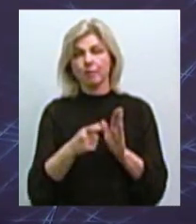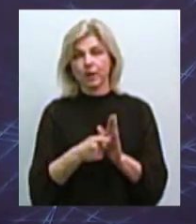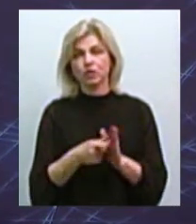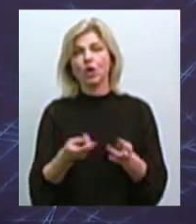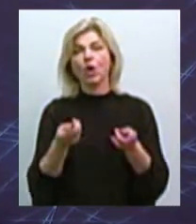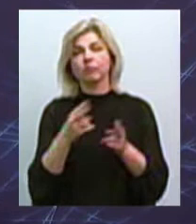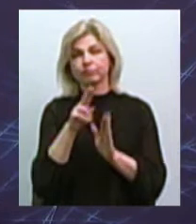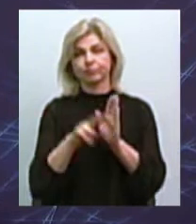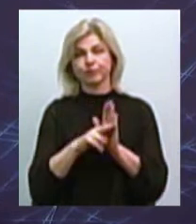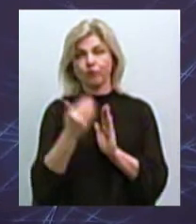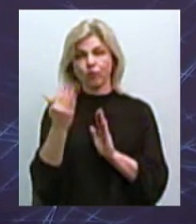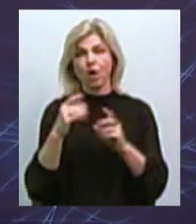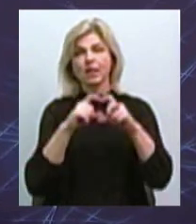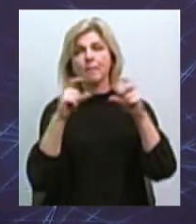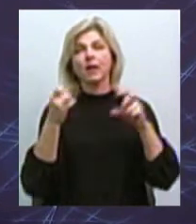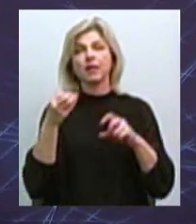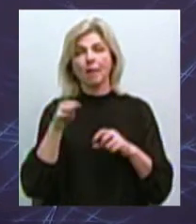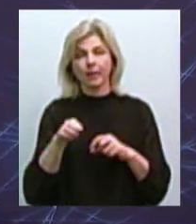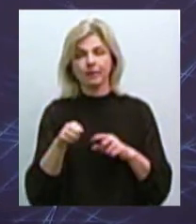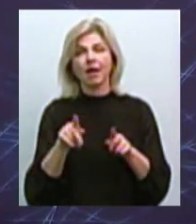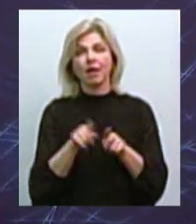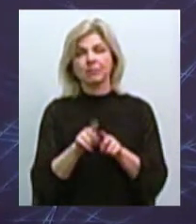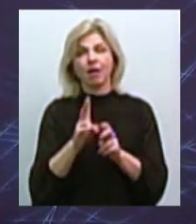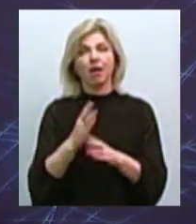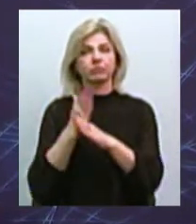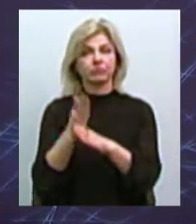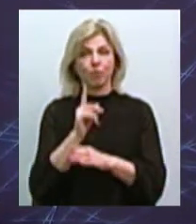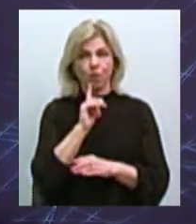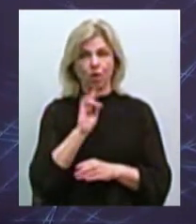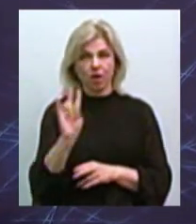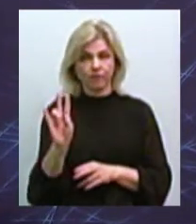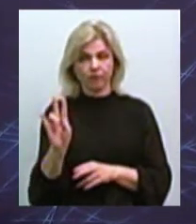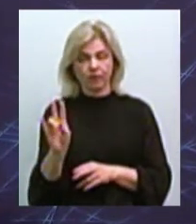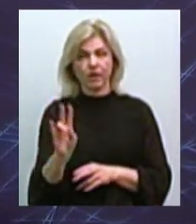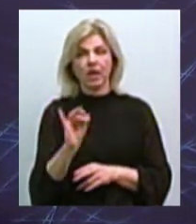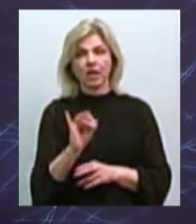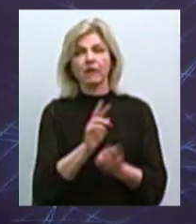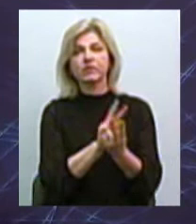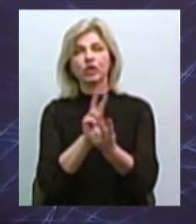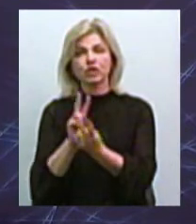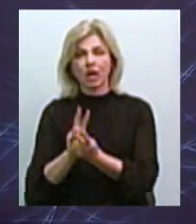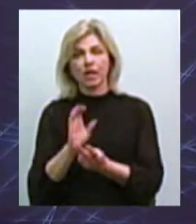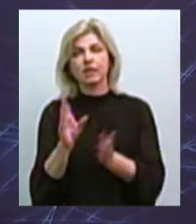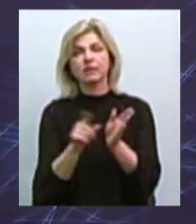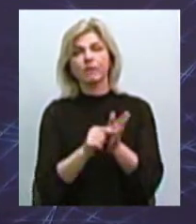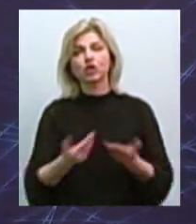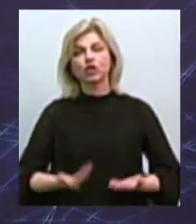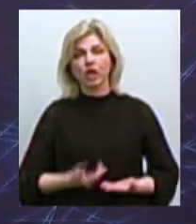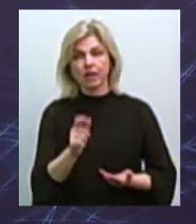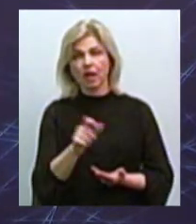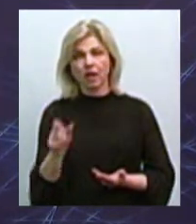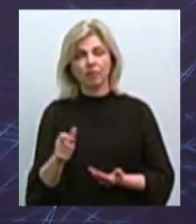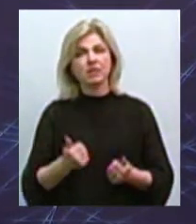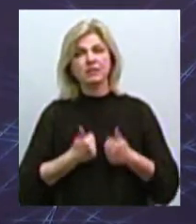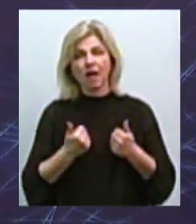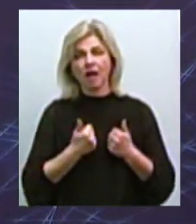департаментом, воно законсервовано. Ми зустрічалися з жителями. Ми намагалися їх переконати,